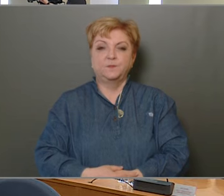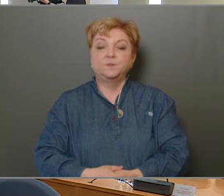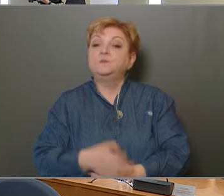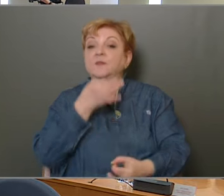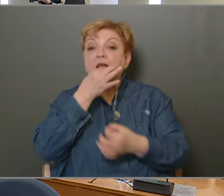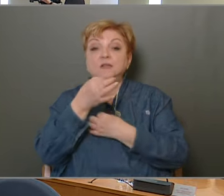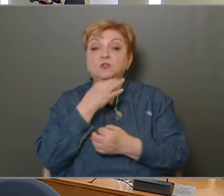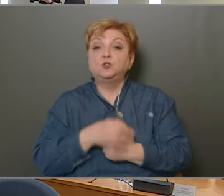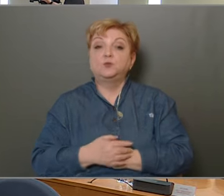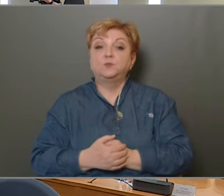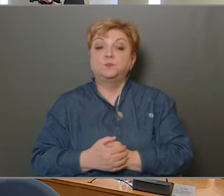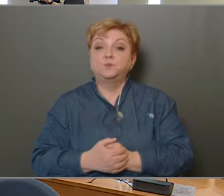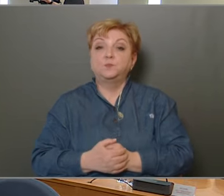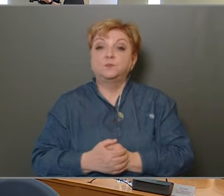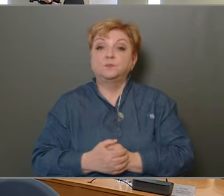Kérdés van-e?